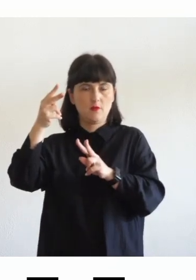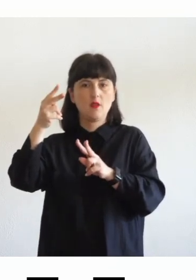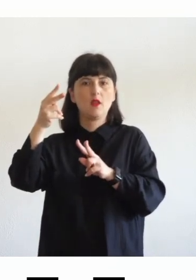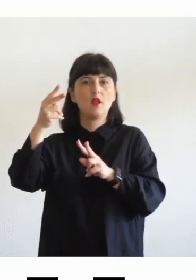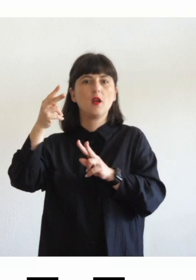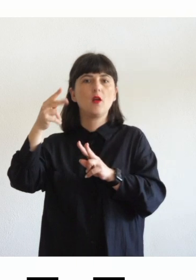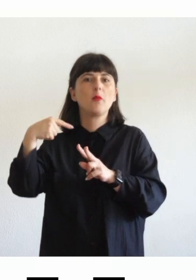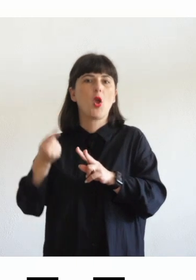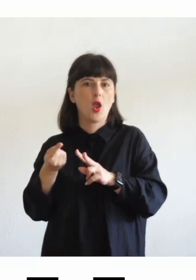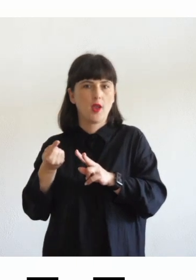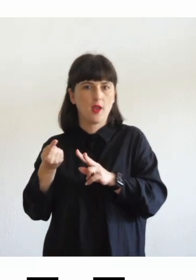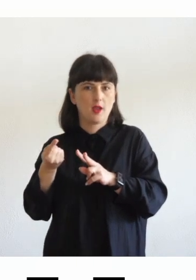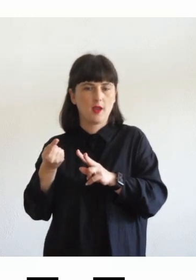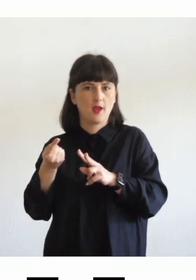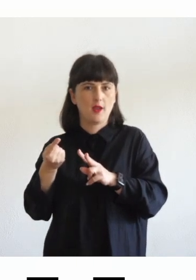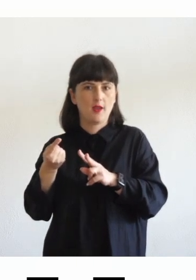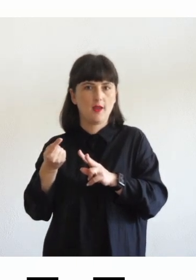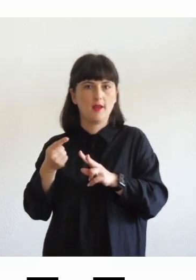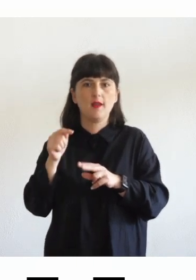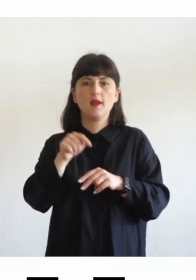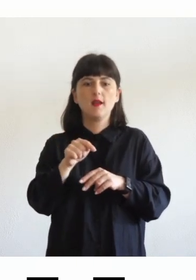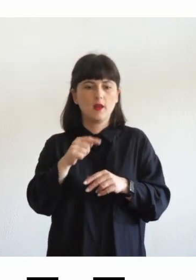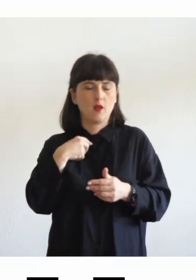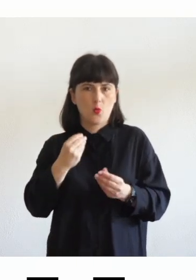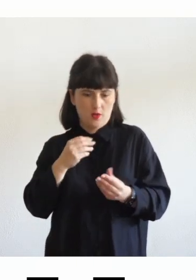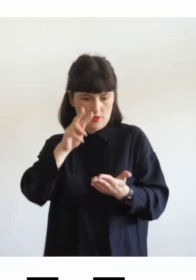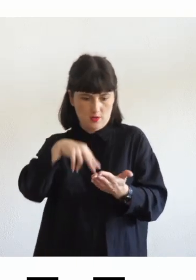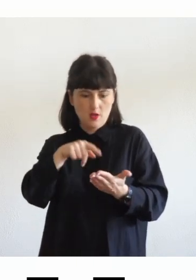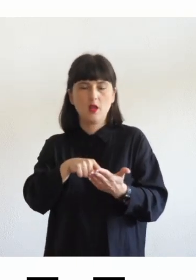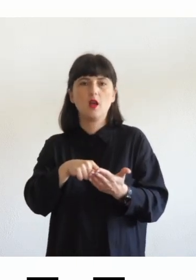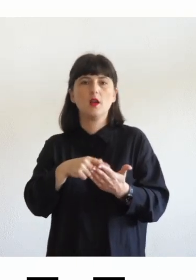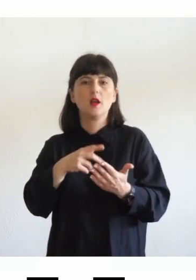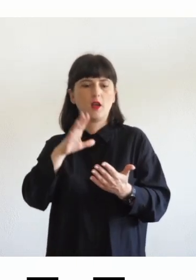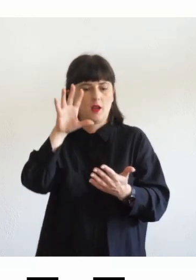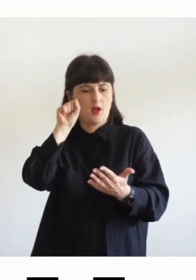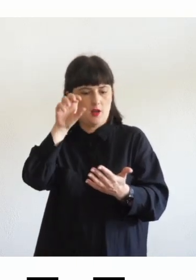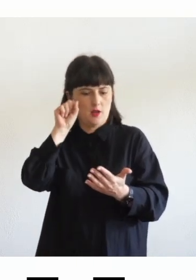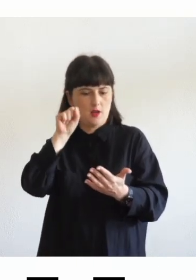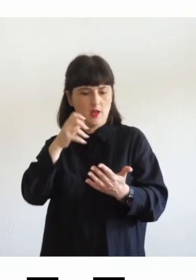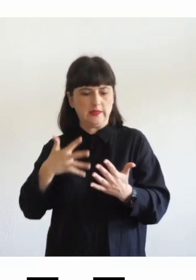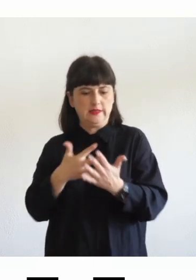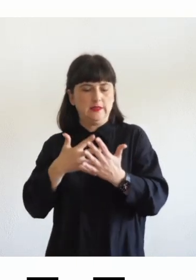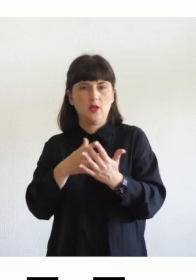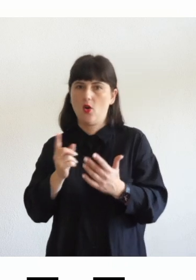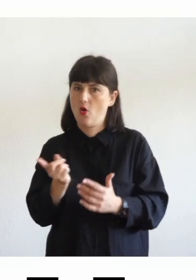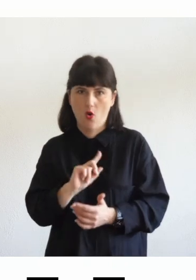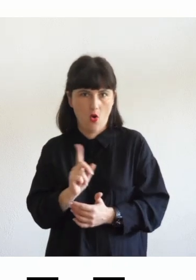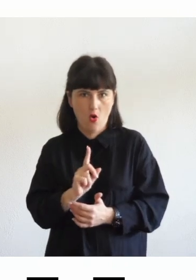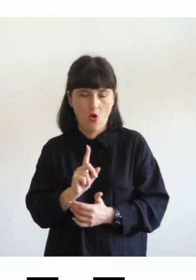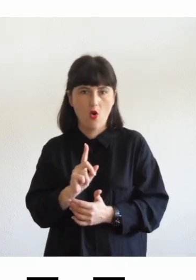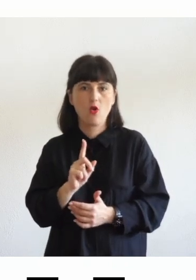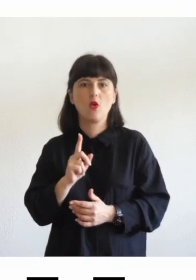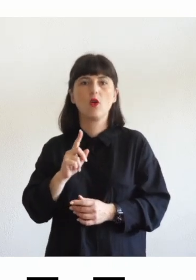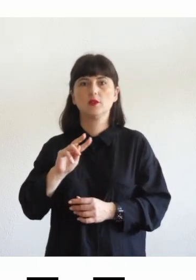non offrire ostacoli alla comprensione quindi già siamo in un secondo livello devono permettere un